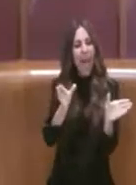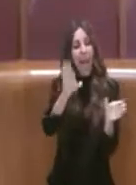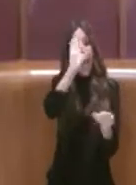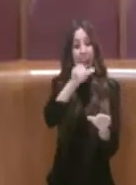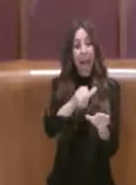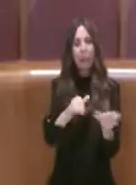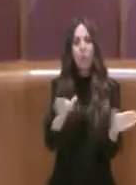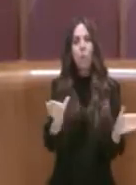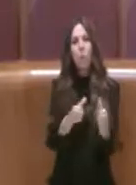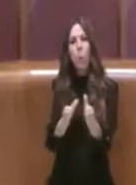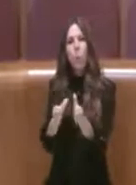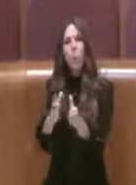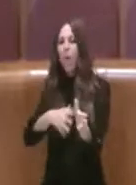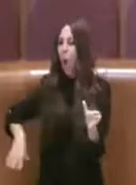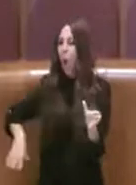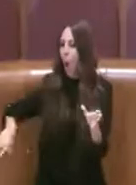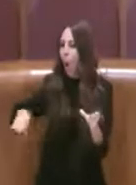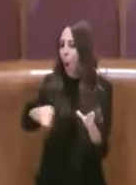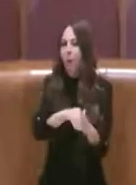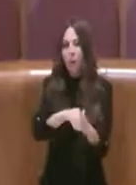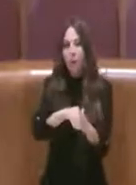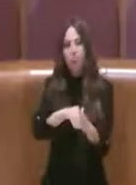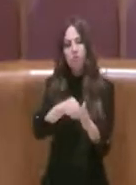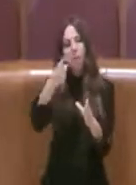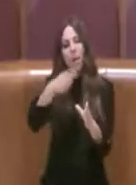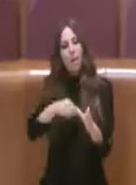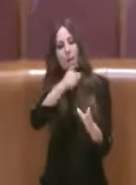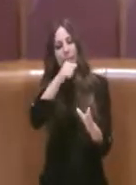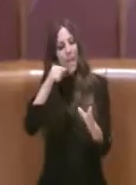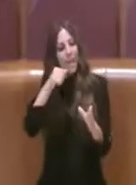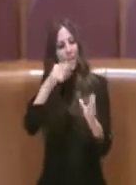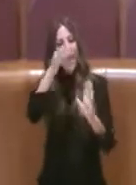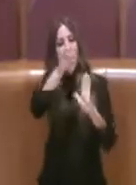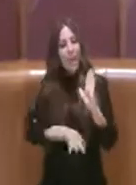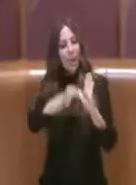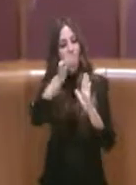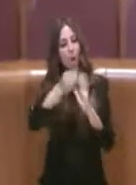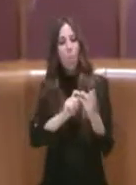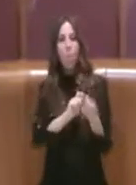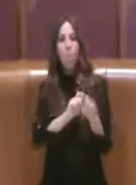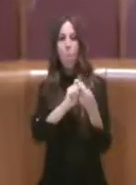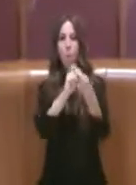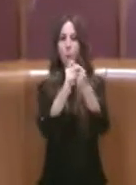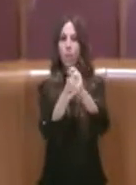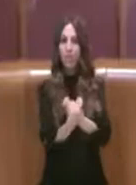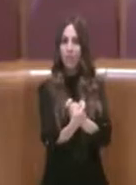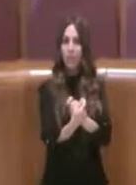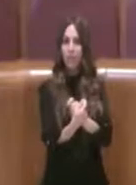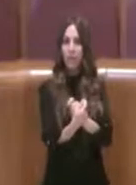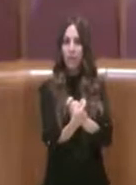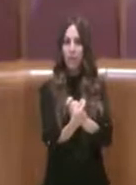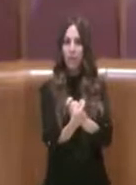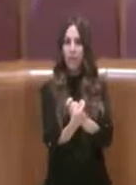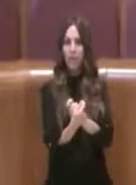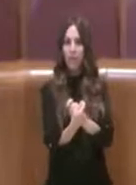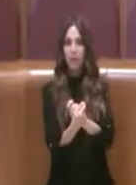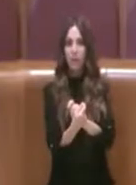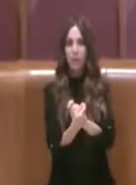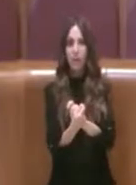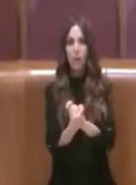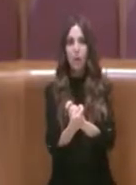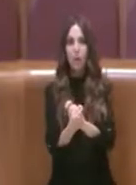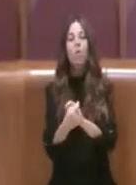modifica di questo regolamento perché ricordiamolo che stiamo continuando, facciamo le aule,